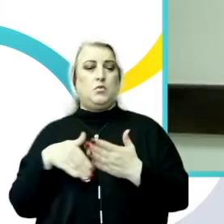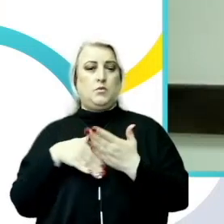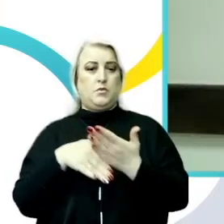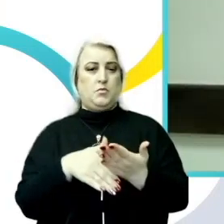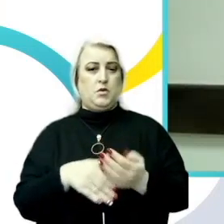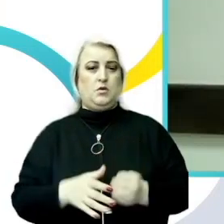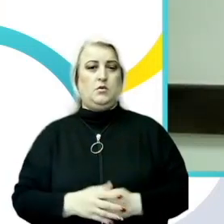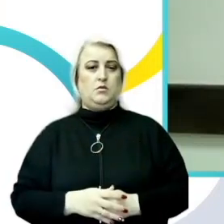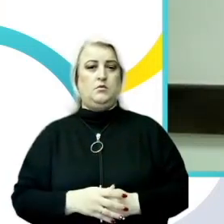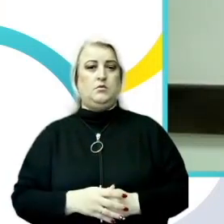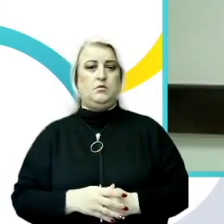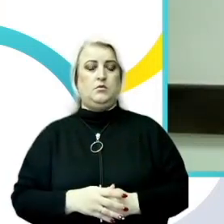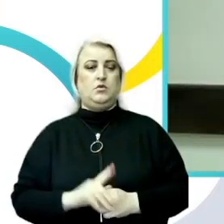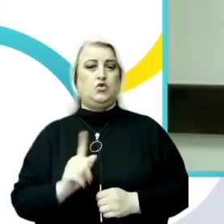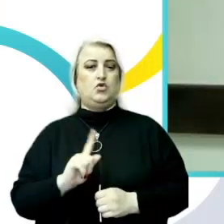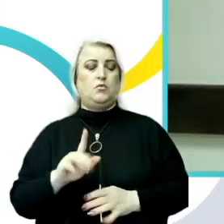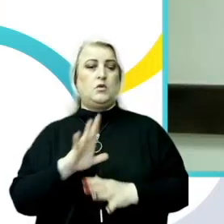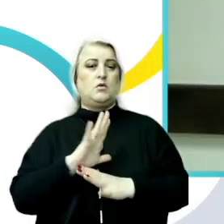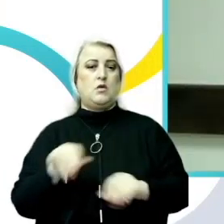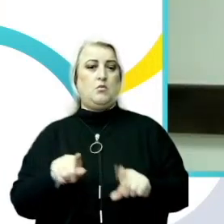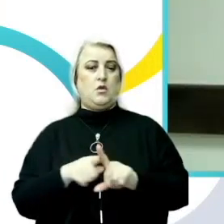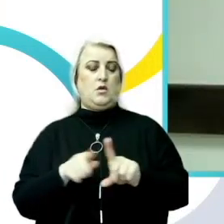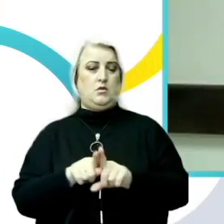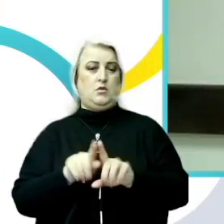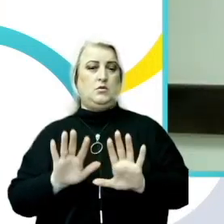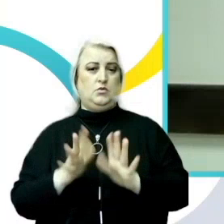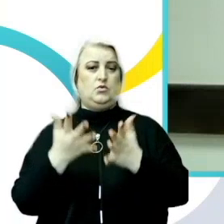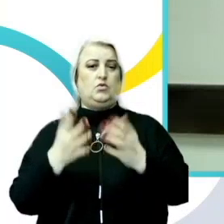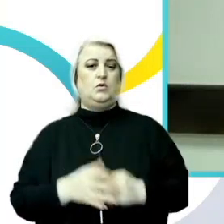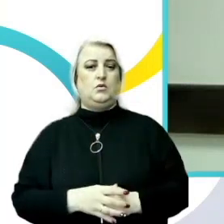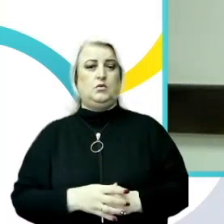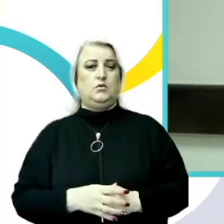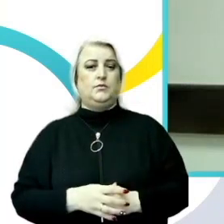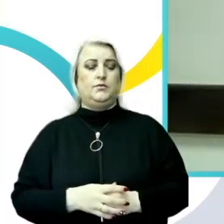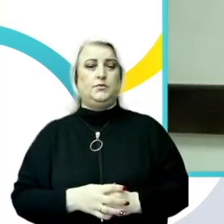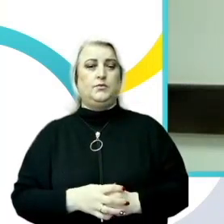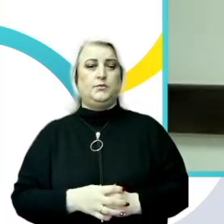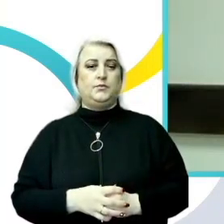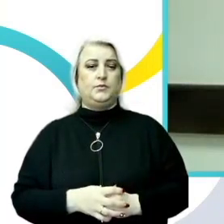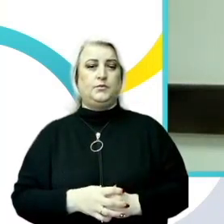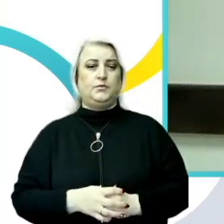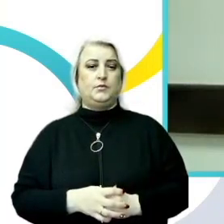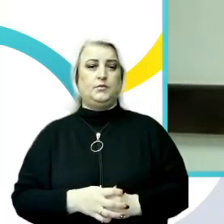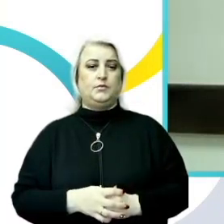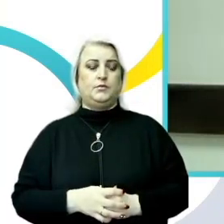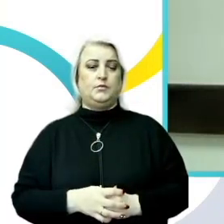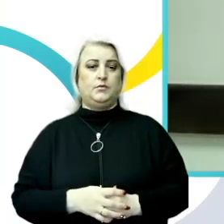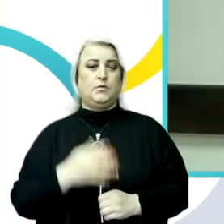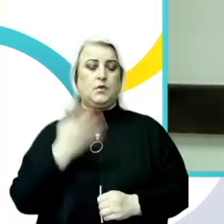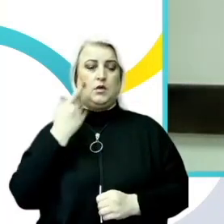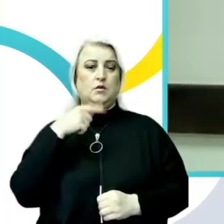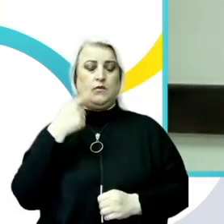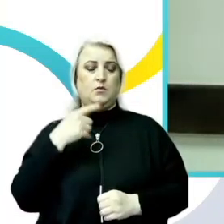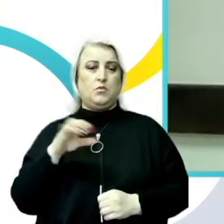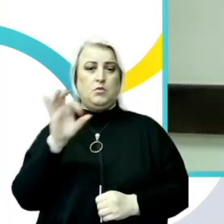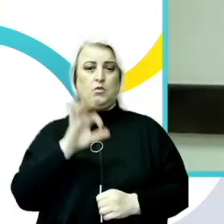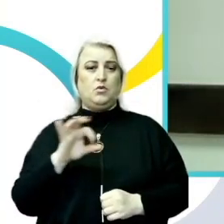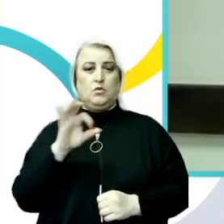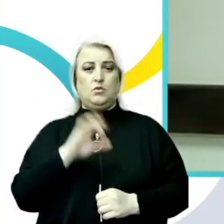diminuăm fenomenul hărțuiri sexuale și anume la partea de recomandări. Atunci când vorbim despre